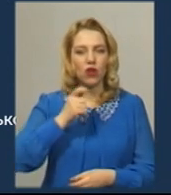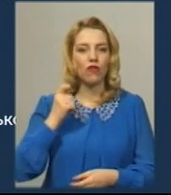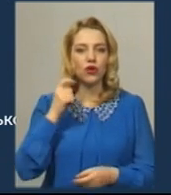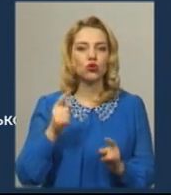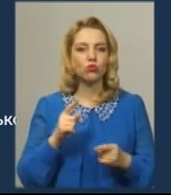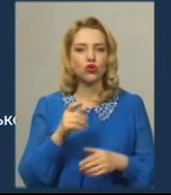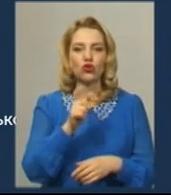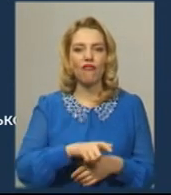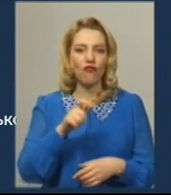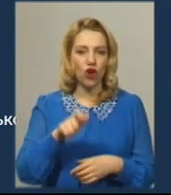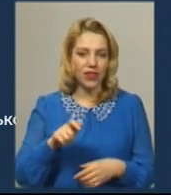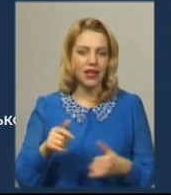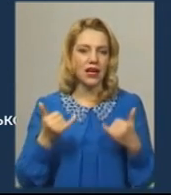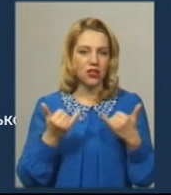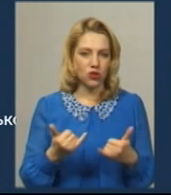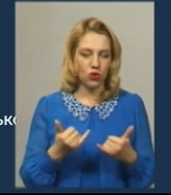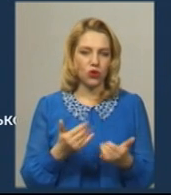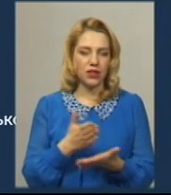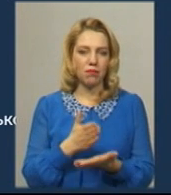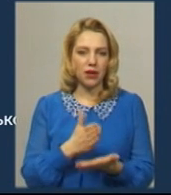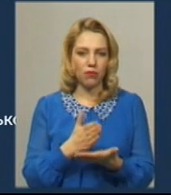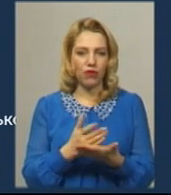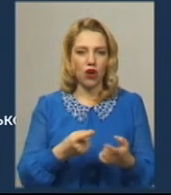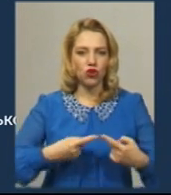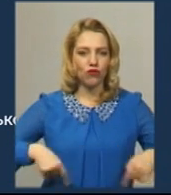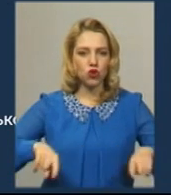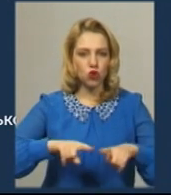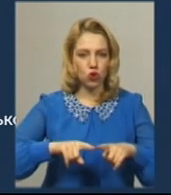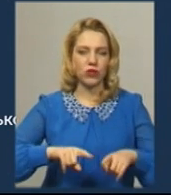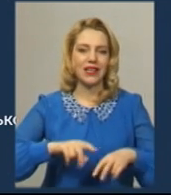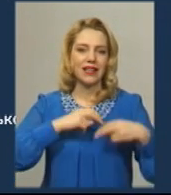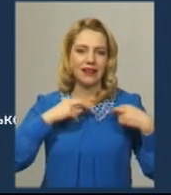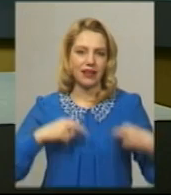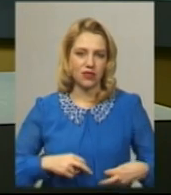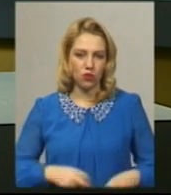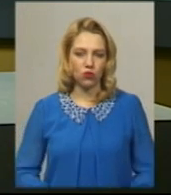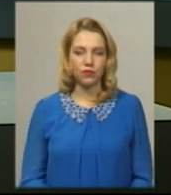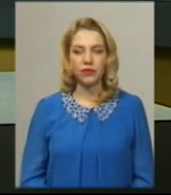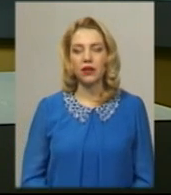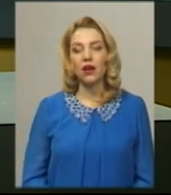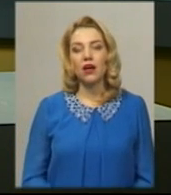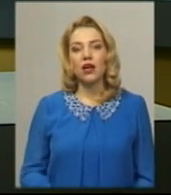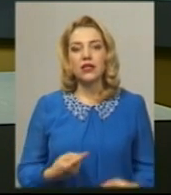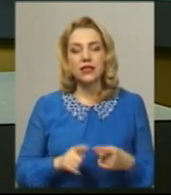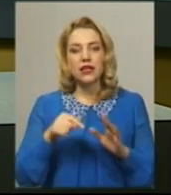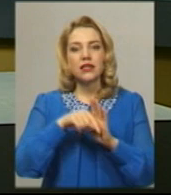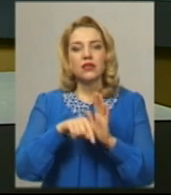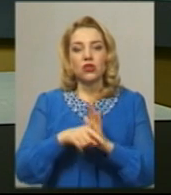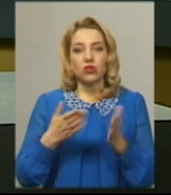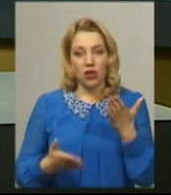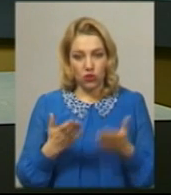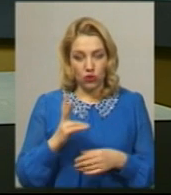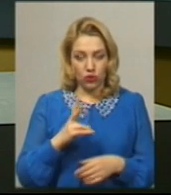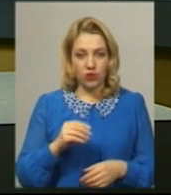тому що вони на сьогодні перебуваються в головній групі ризику. Це означає, що якщо